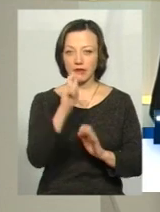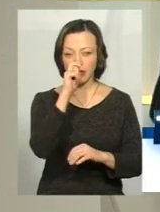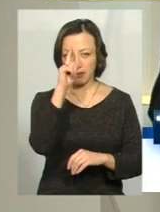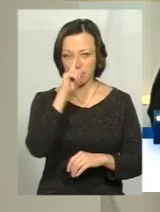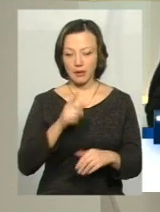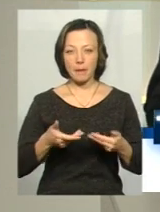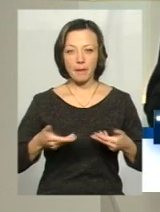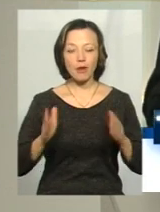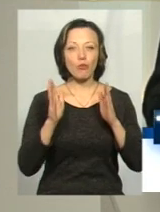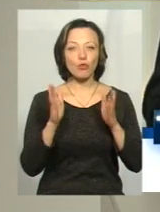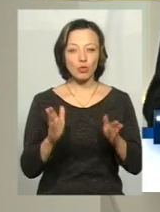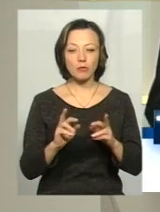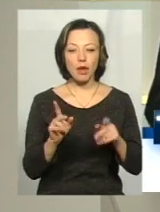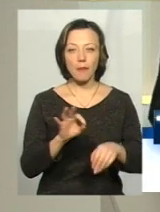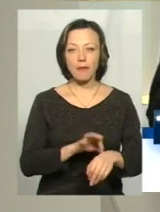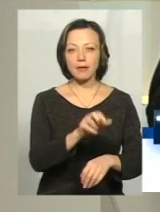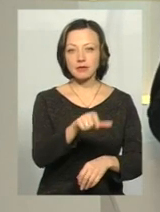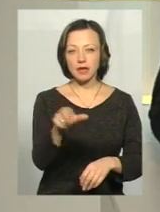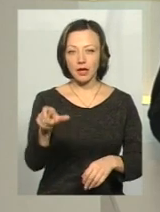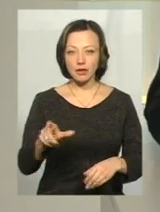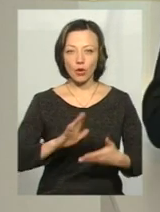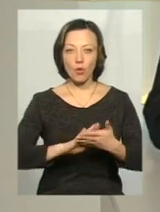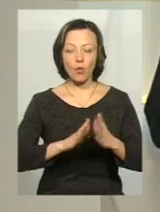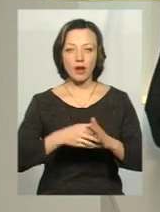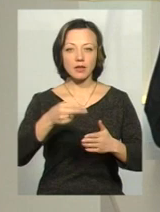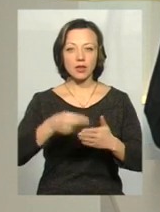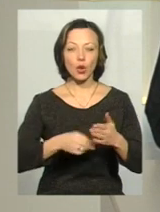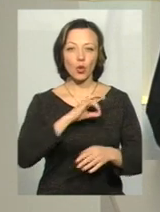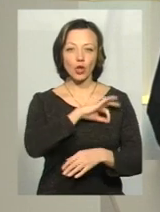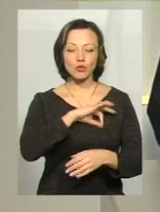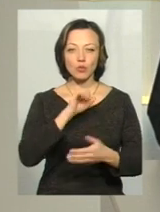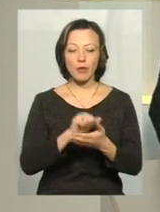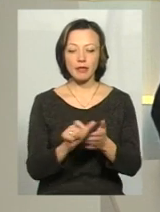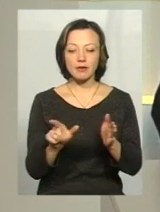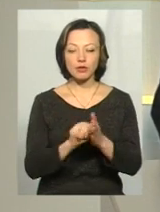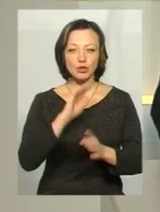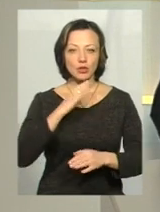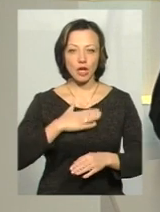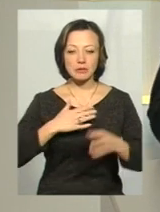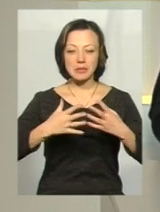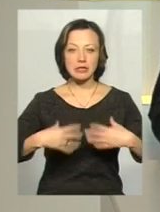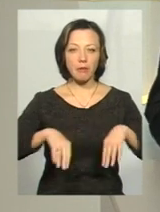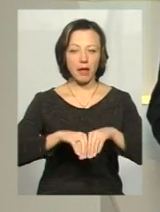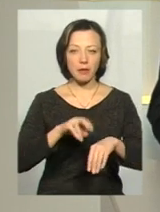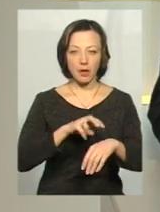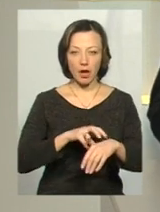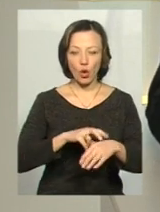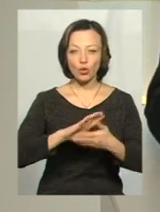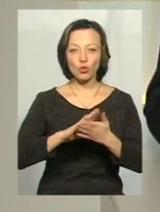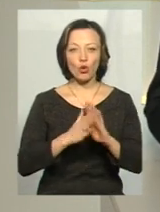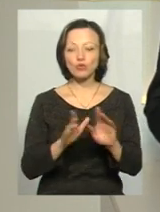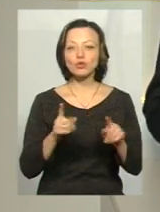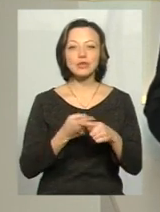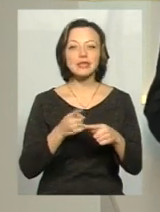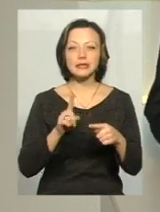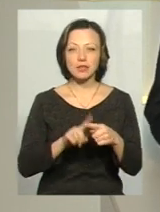ми будемо як пацієнти укладати вже юридичний документ з нашими лікарями сімейними. Договір, що це